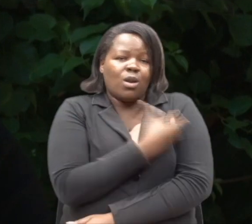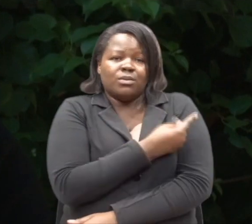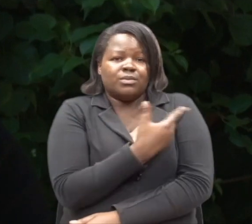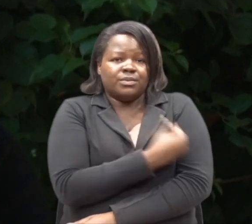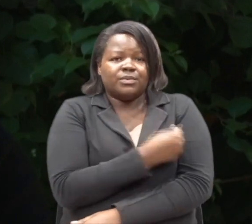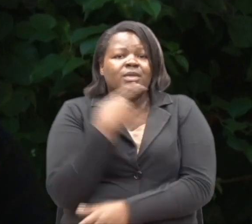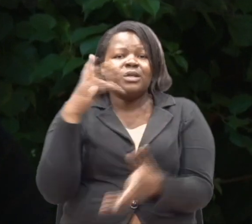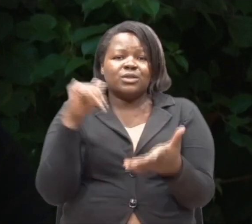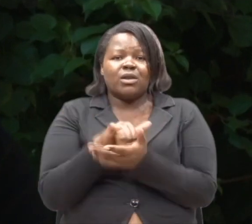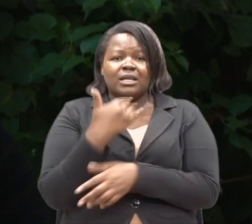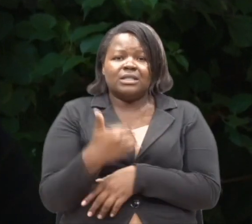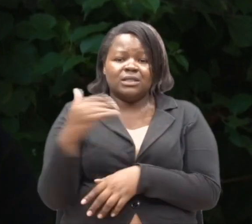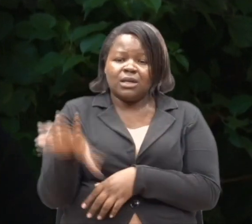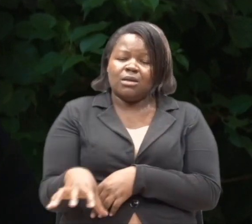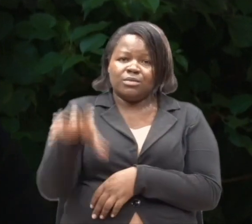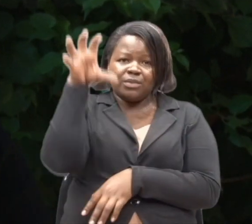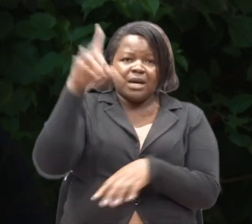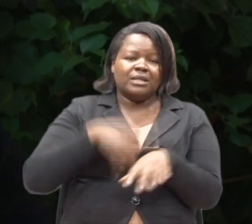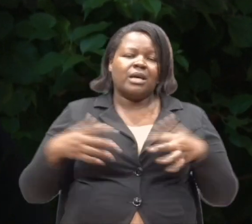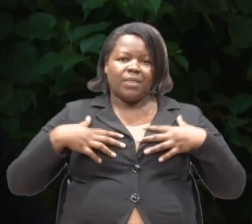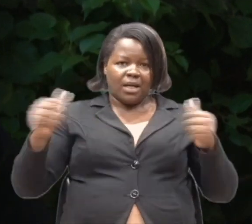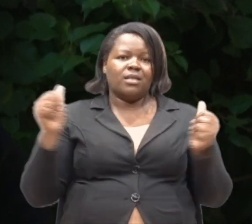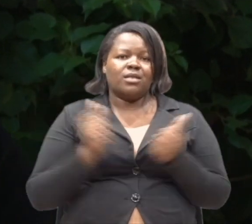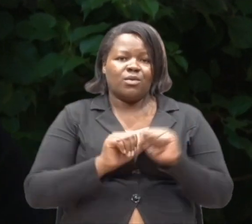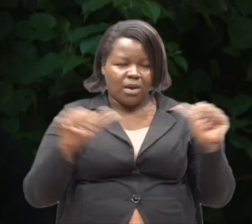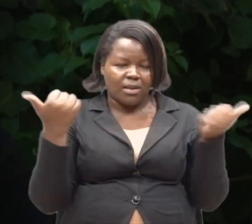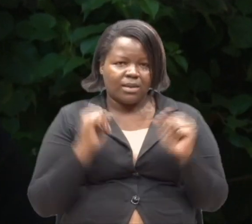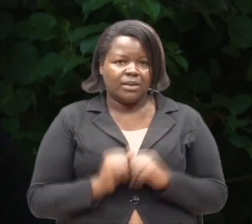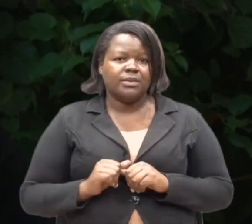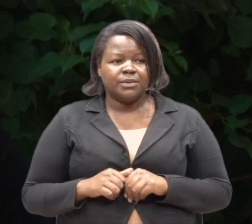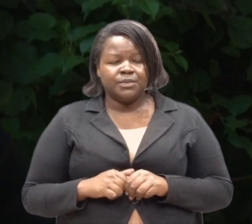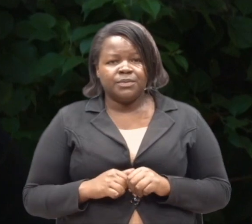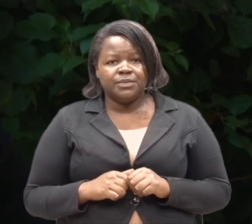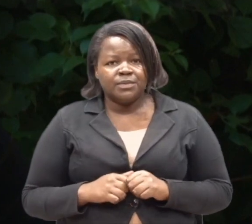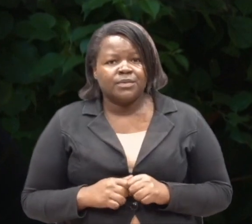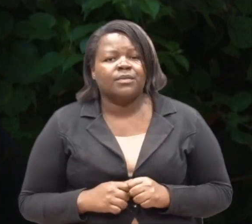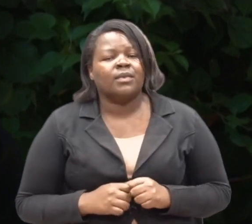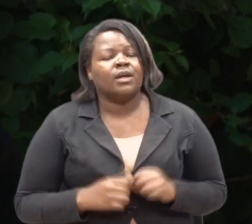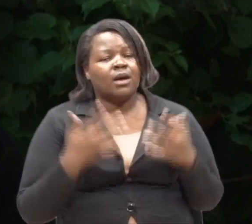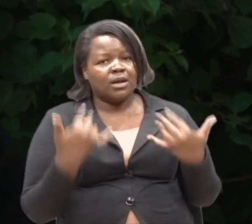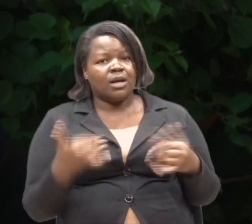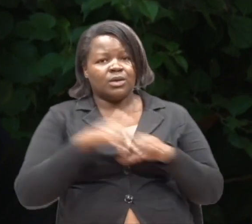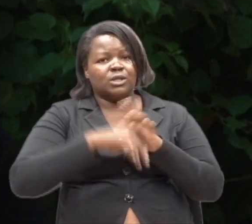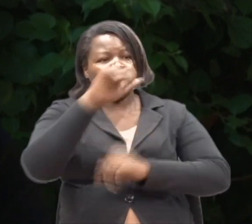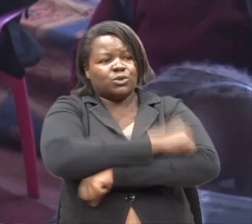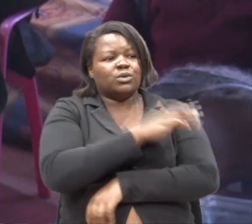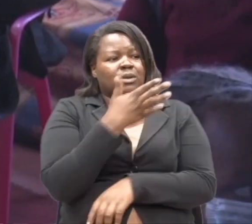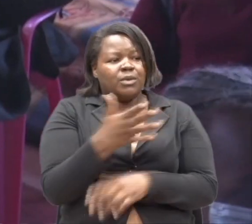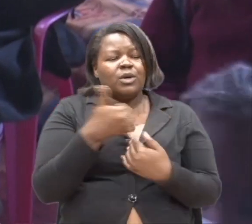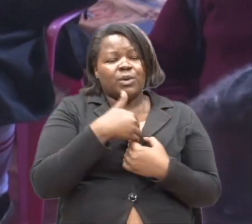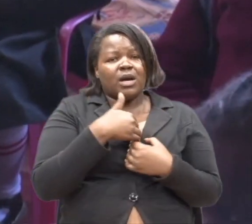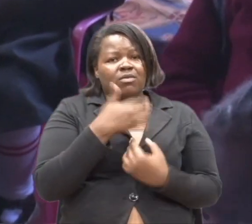Ili watoto wakue wakua na afya. Wakue na afya. Na katika hii shule, kuna